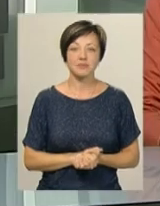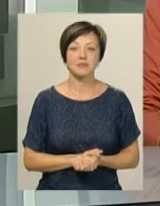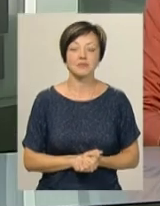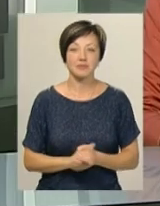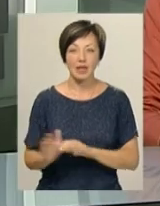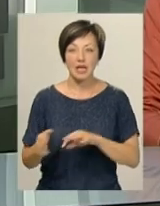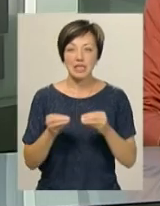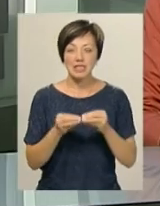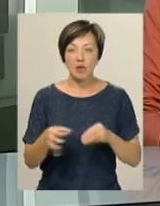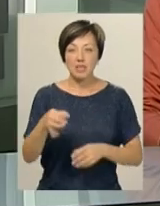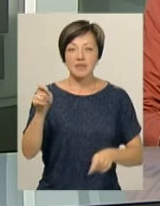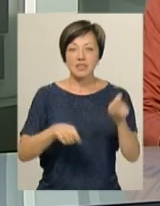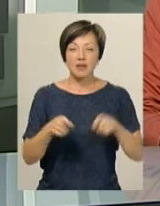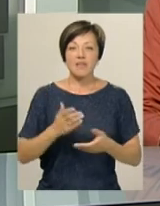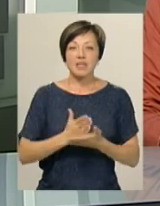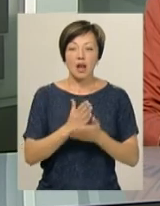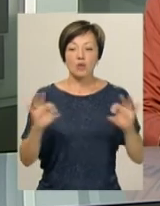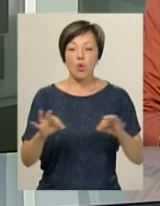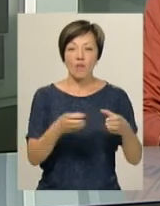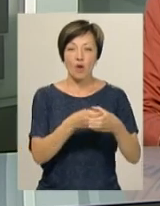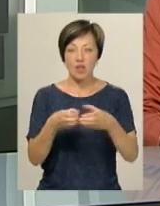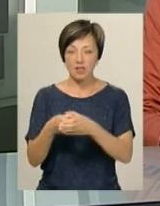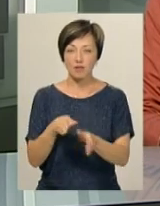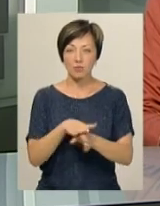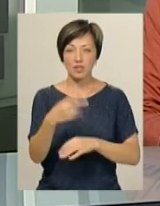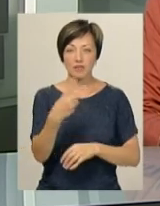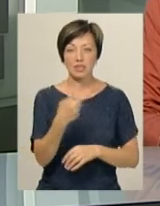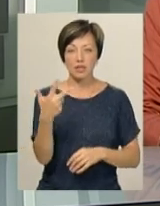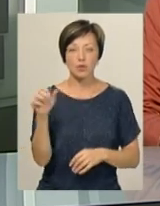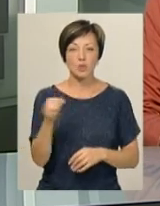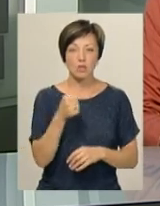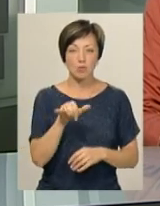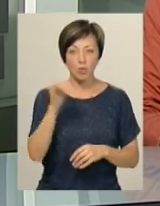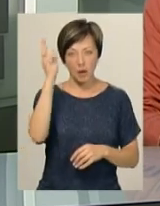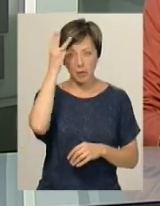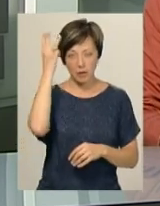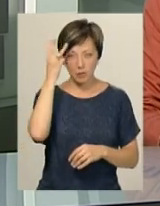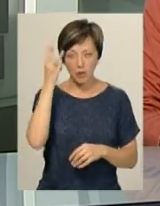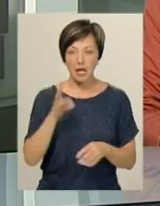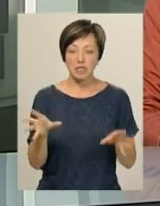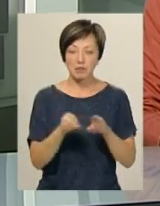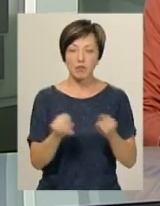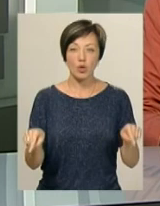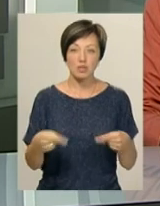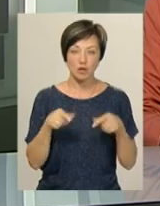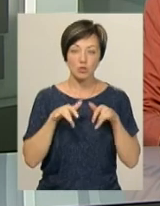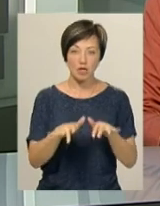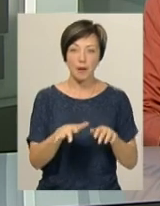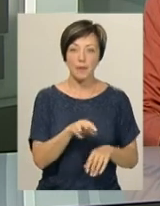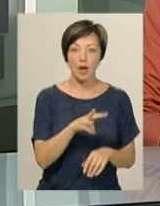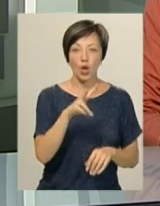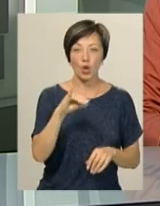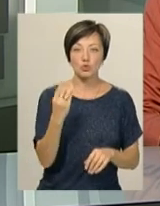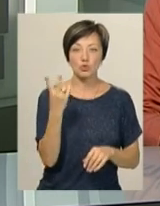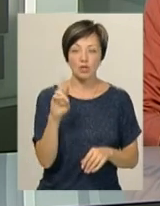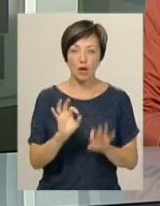Десятий обласний фестиваль ветеранських хорових колективів відбудеться 23 серпня у Хмельницькому. Співорганізатор заходу Михайло Люшня